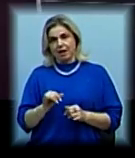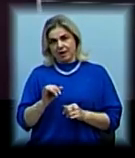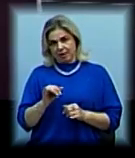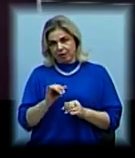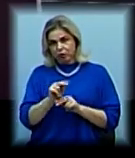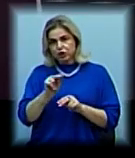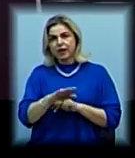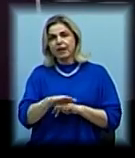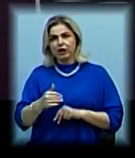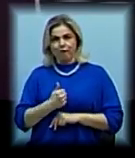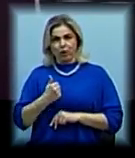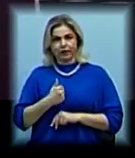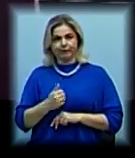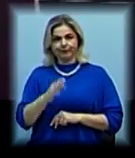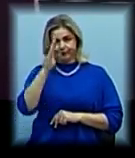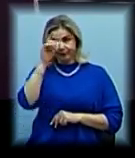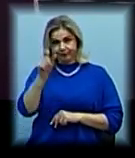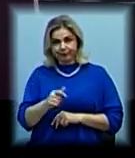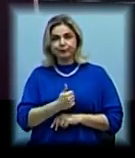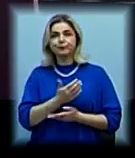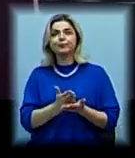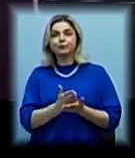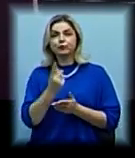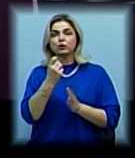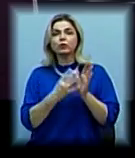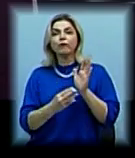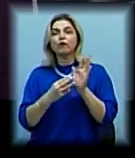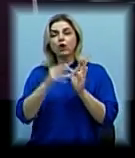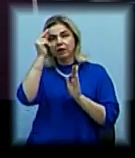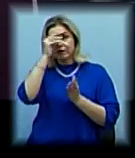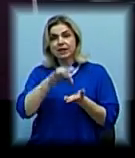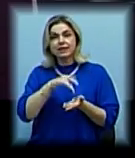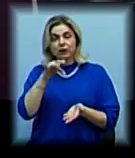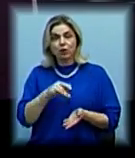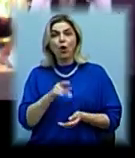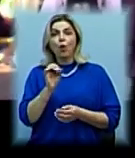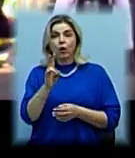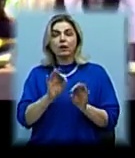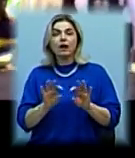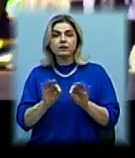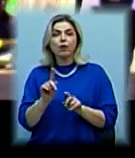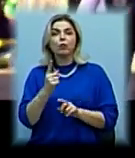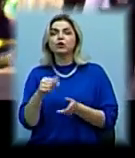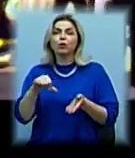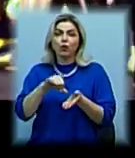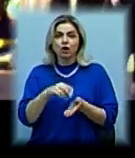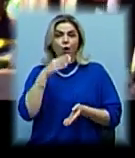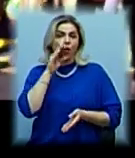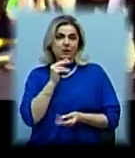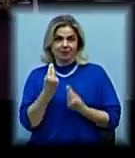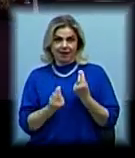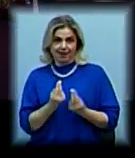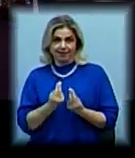23-річний Олексій Грицак – військовослужбовець 198-го навчального центру. Розповів, чому долучився до козацьких ігор.